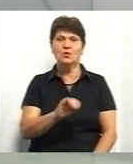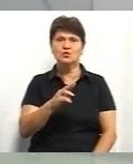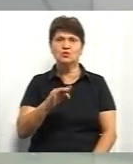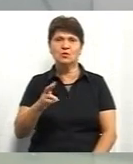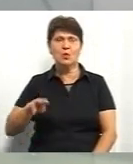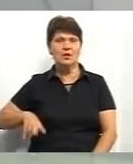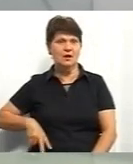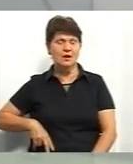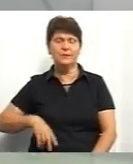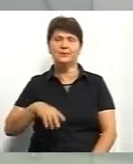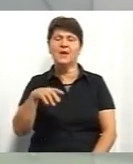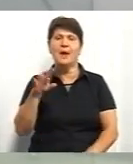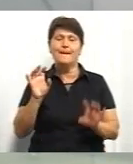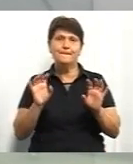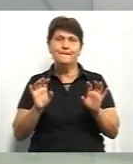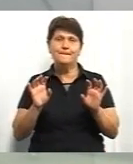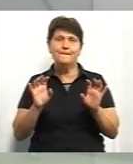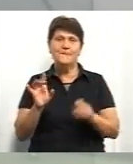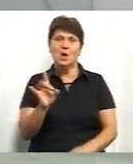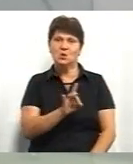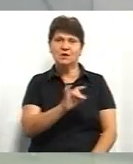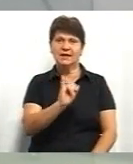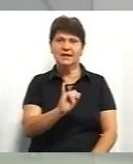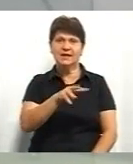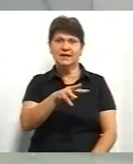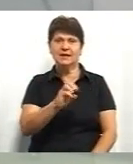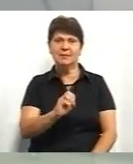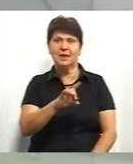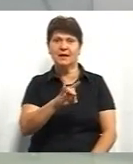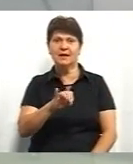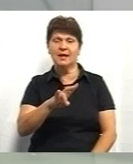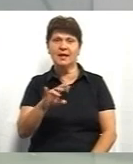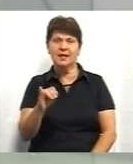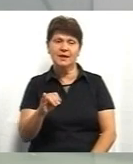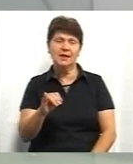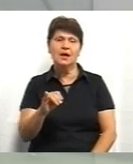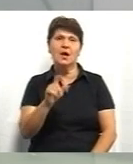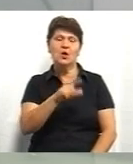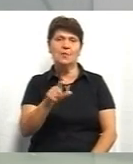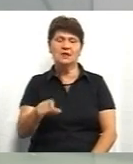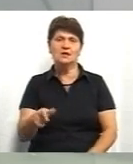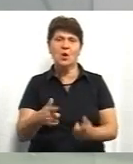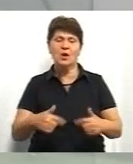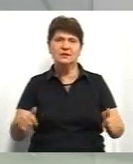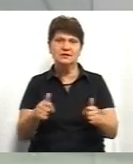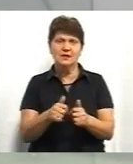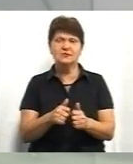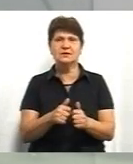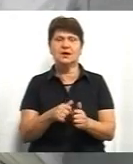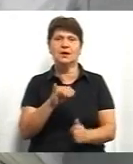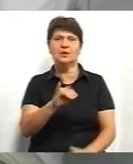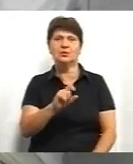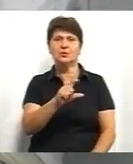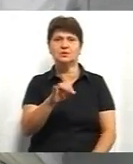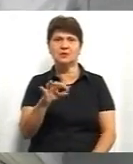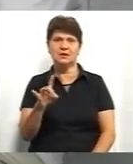Руслан Імереллі, президент Української громадської організації «Осіб з інвалідністю», користувачів психіатричної допомоги «Юзер». Мої